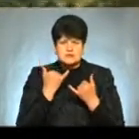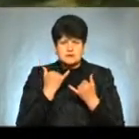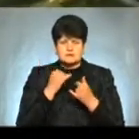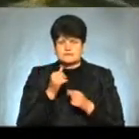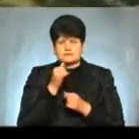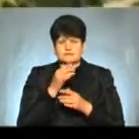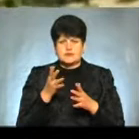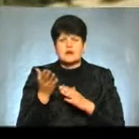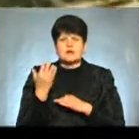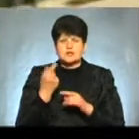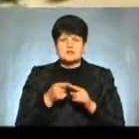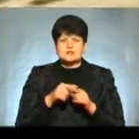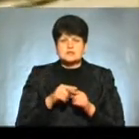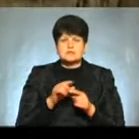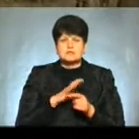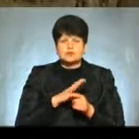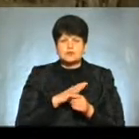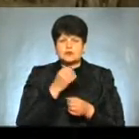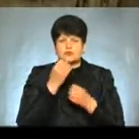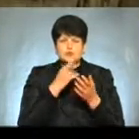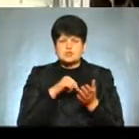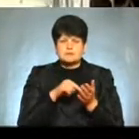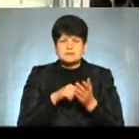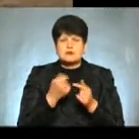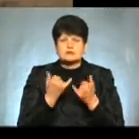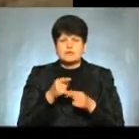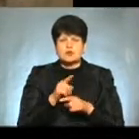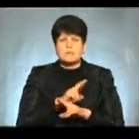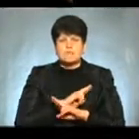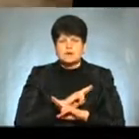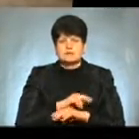наважиться Раніше це було квітуче місто, а зараз воно мертве